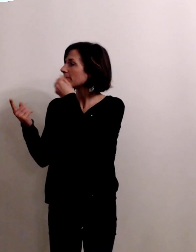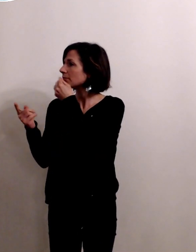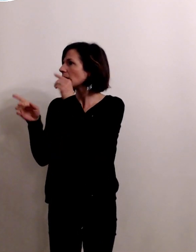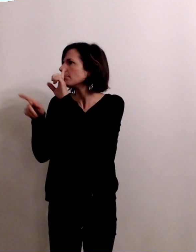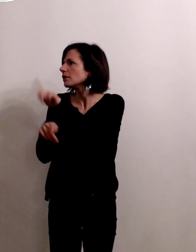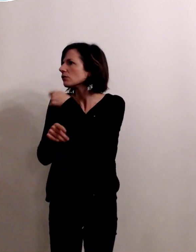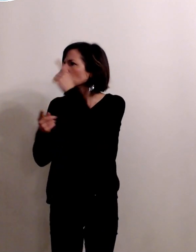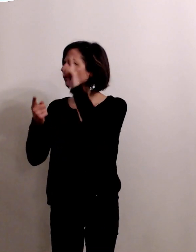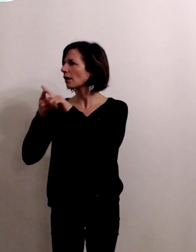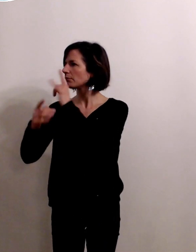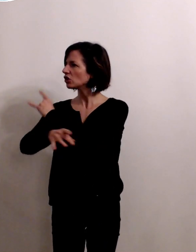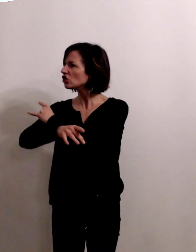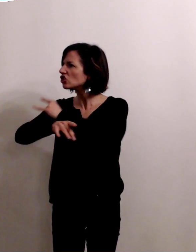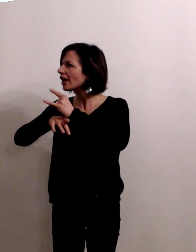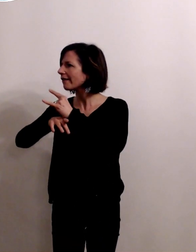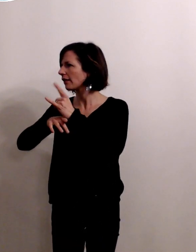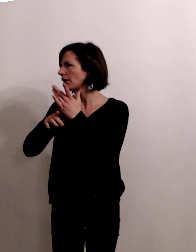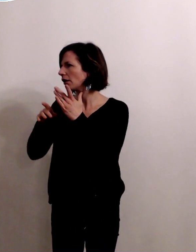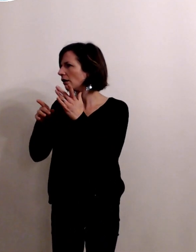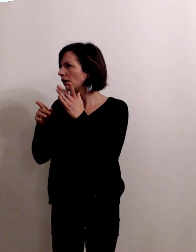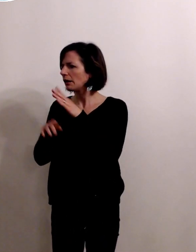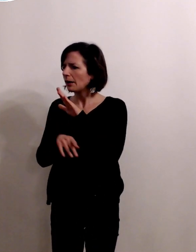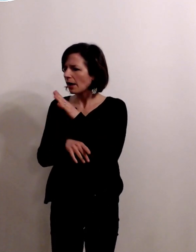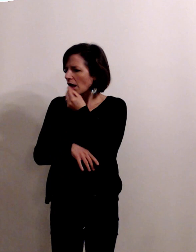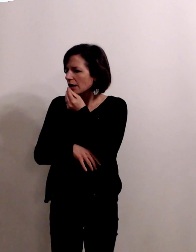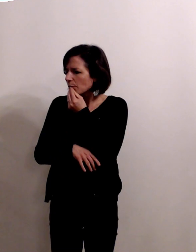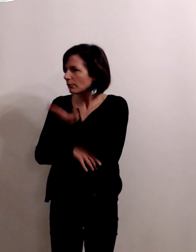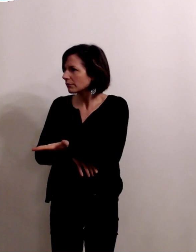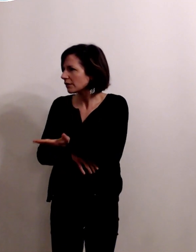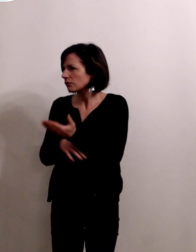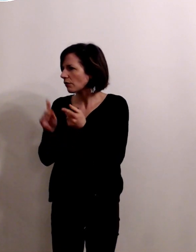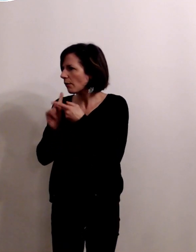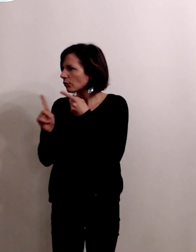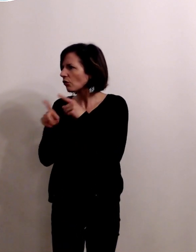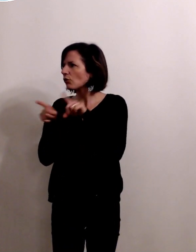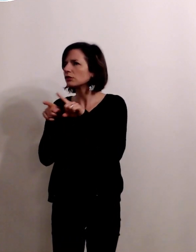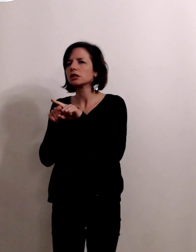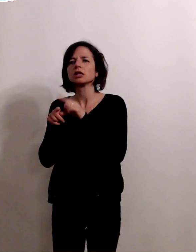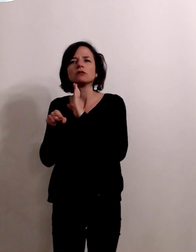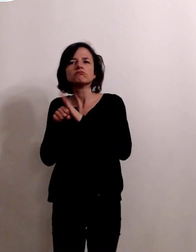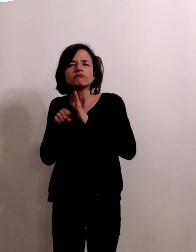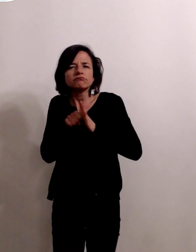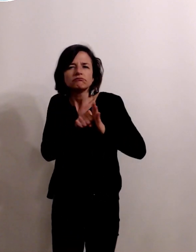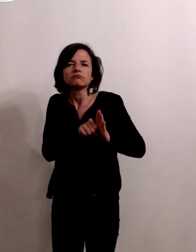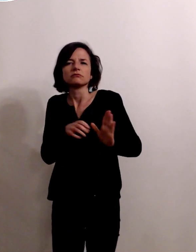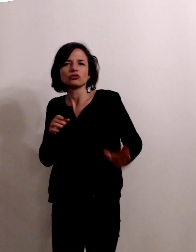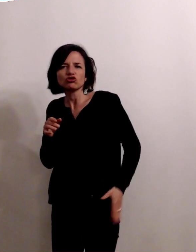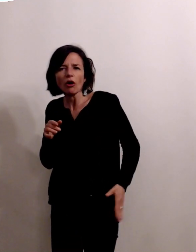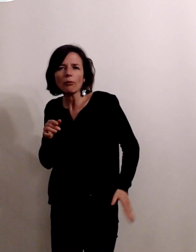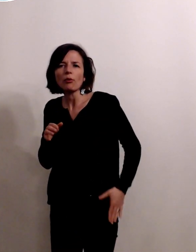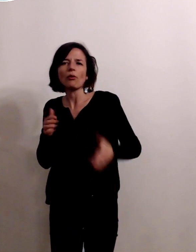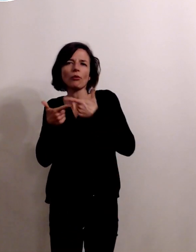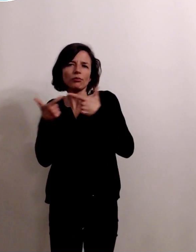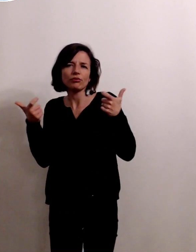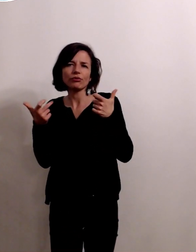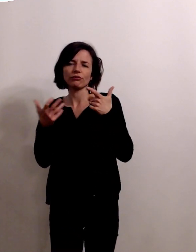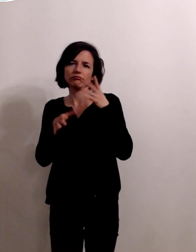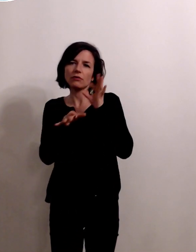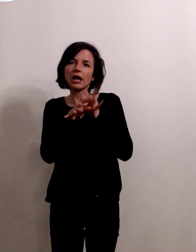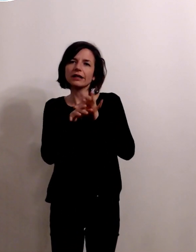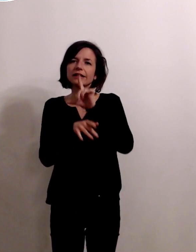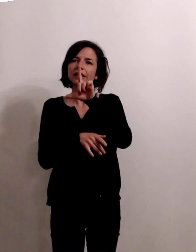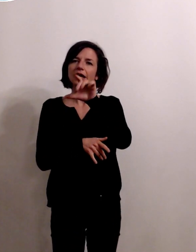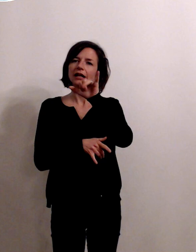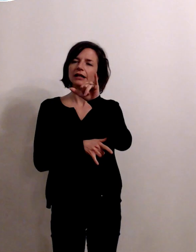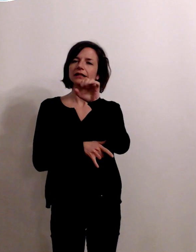essentielles on peut ajouter effectivement les charcuteries parce qu'on craint l'alisteriose donc en effet